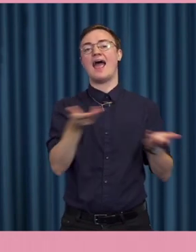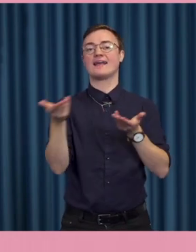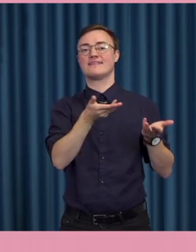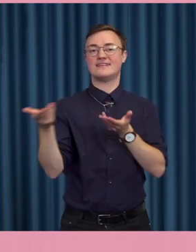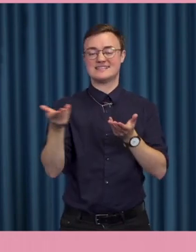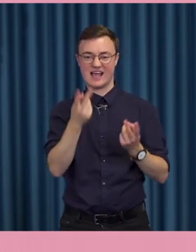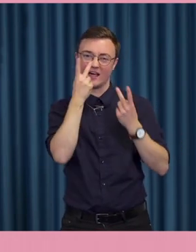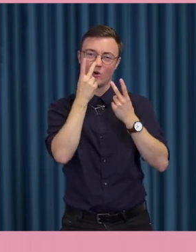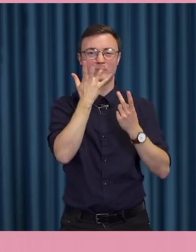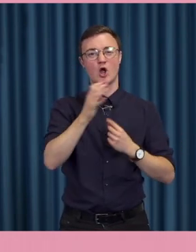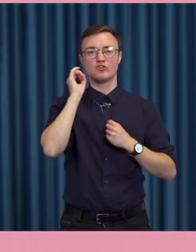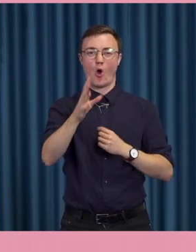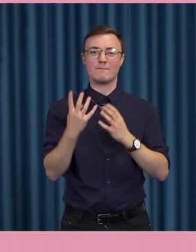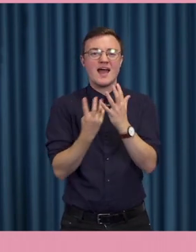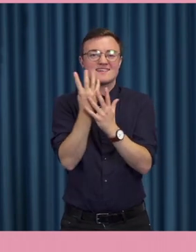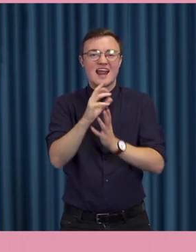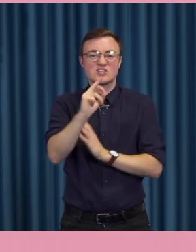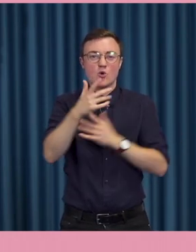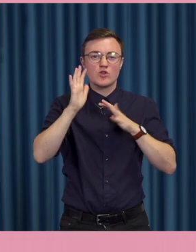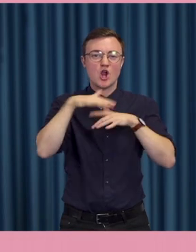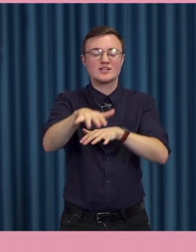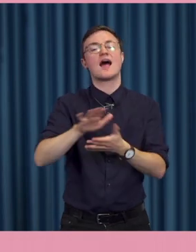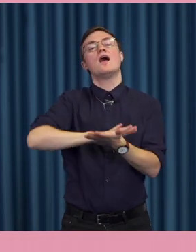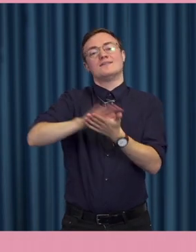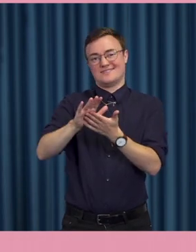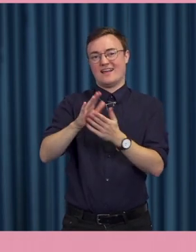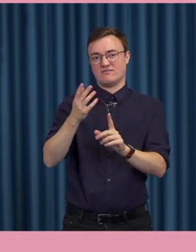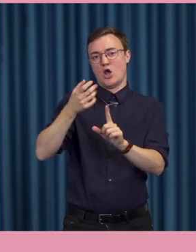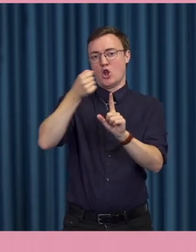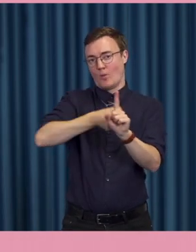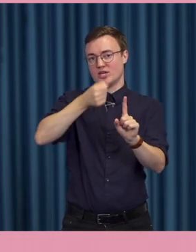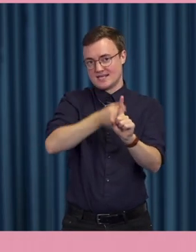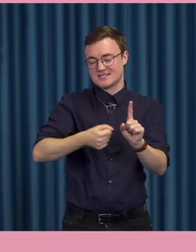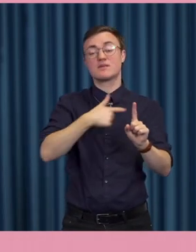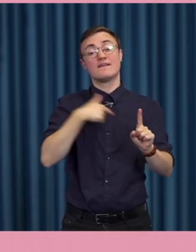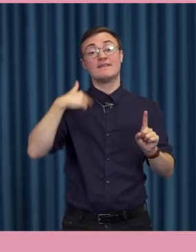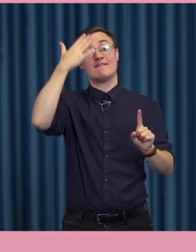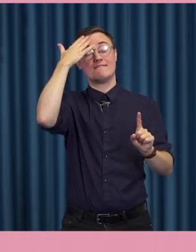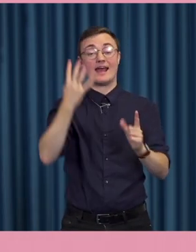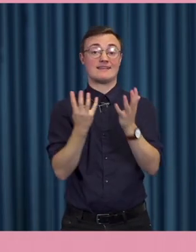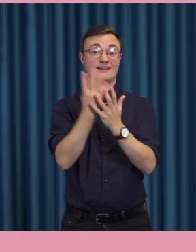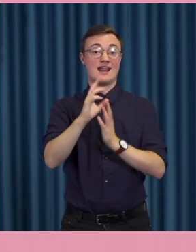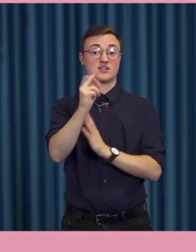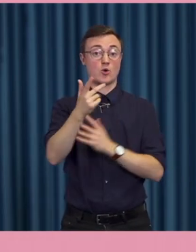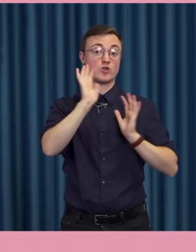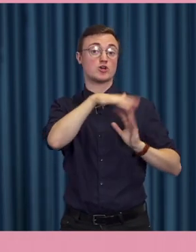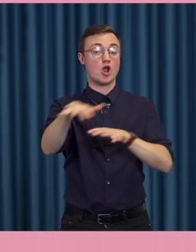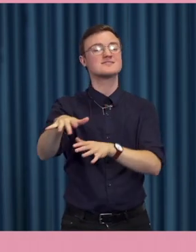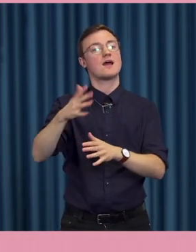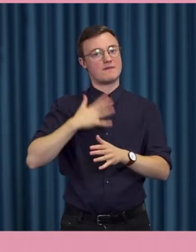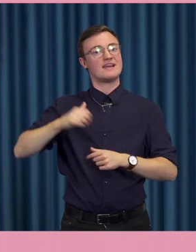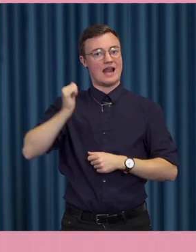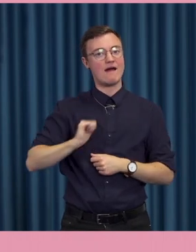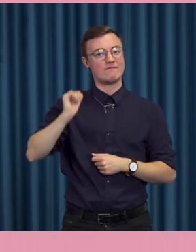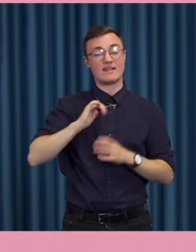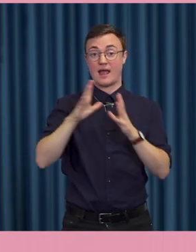gräsrotsrörelse. Vi pratar om traditionell lobbyism. Så att vi förstår ju att gräsrotsrörelser är någonting som man gärna nyttjar. Men i den virtuella